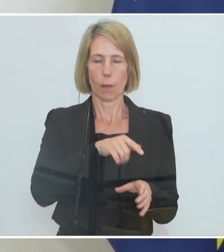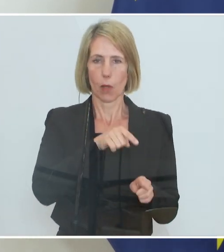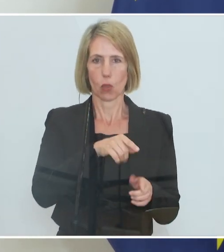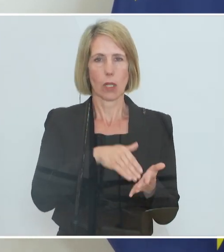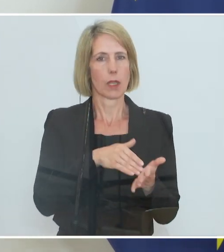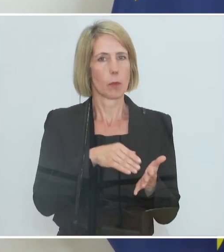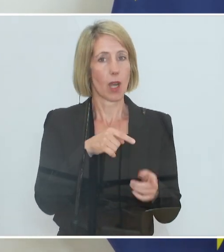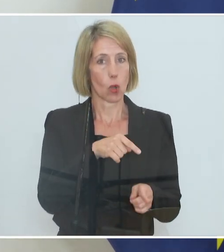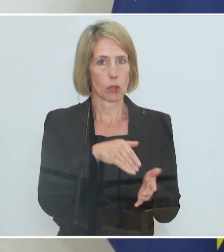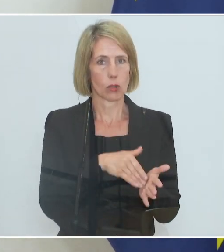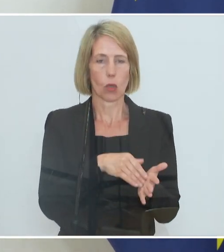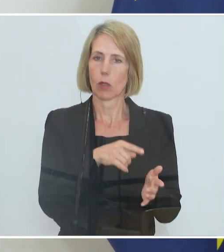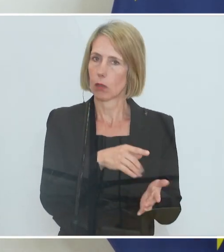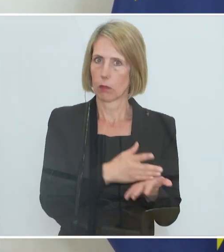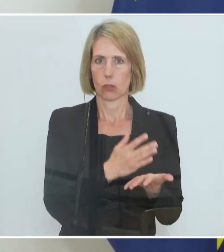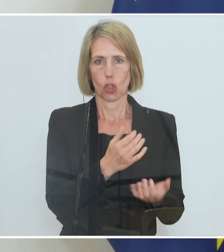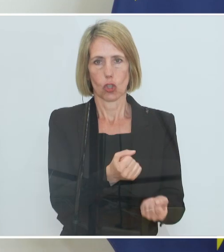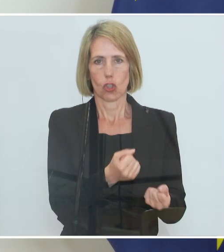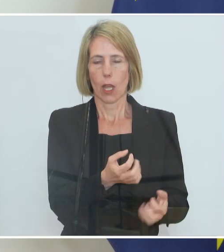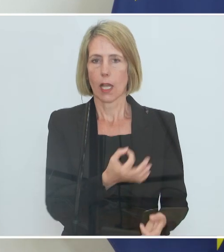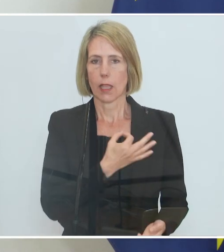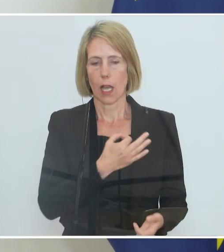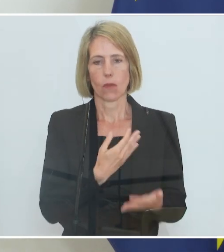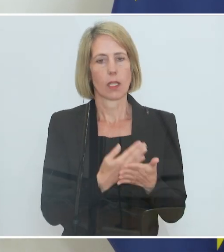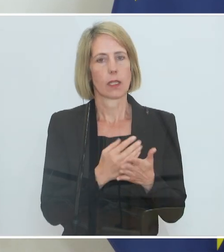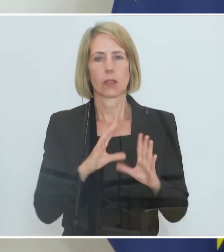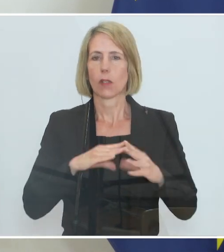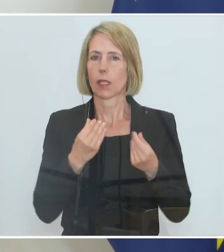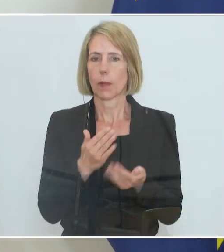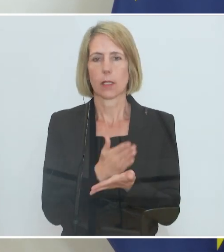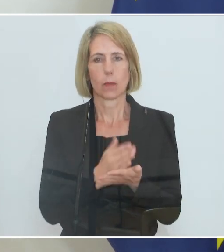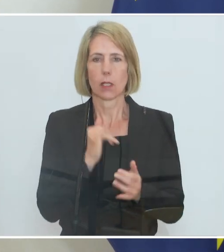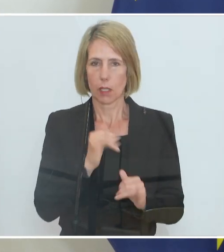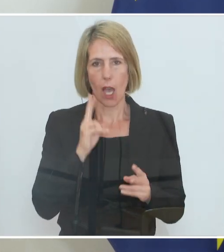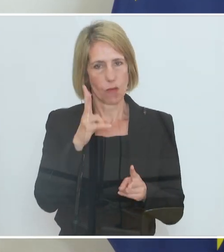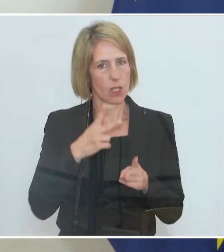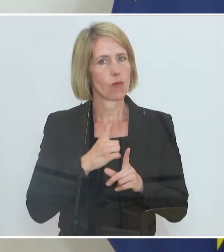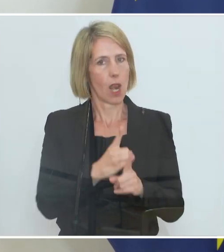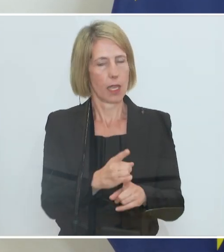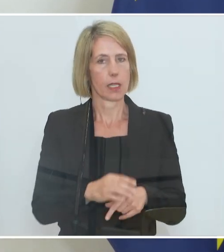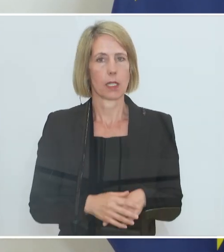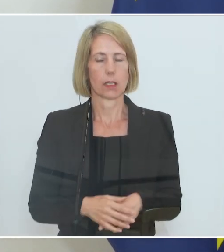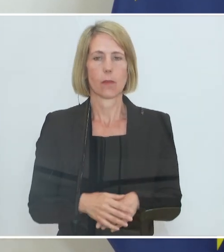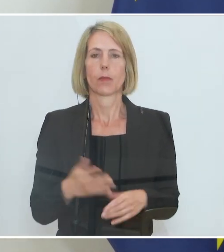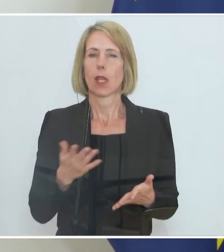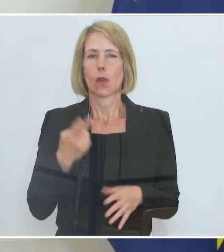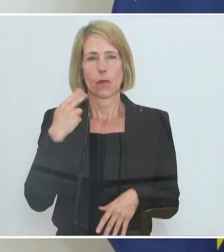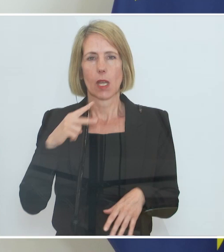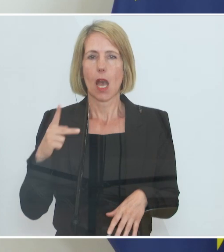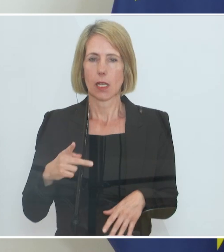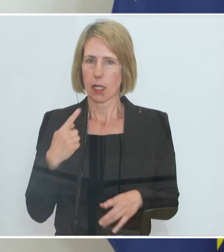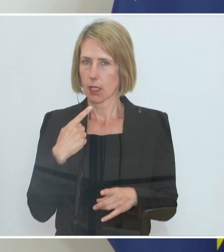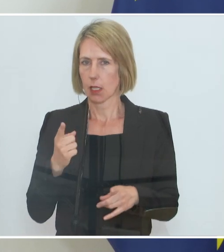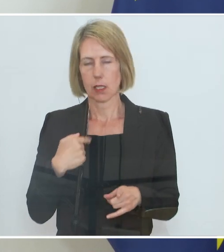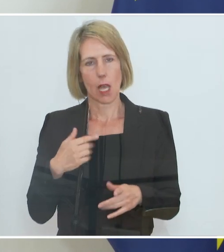brauchen werden. Das ist evident. Daher haben wir uns auch gemeinsam entschieden, das zu verlängern. Und was das Übergangsmodell betrifft, da schließe ich beim Wolfgang Katzen an, das ist eben jetzt ein Modell